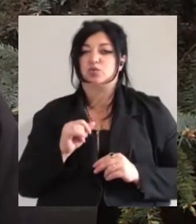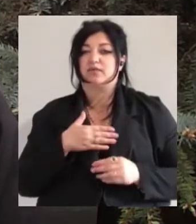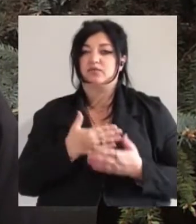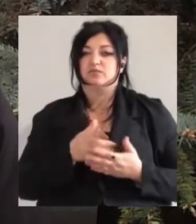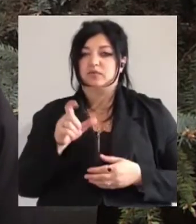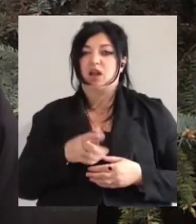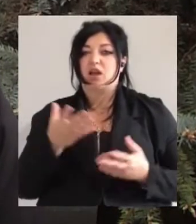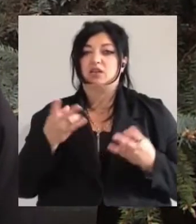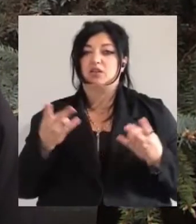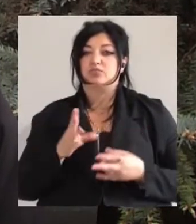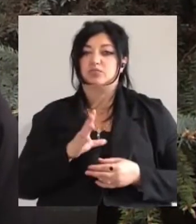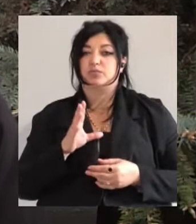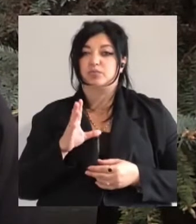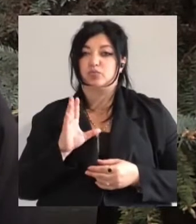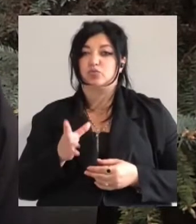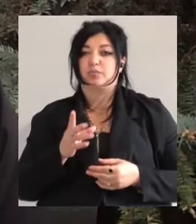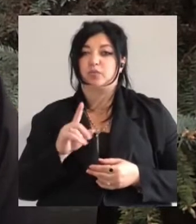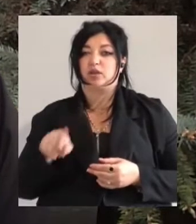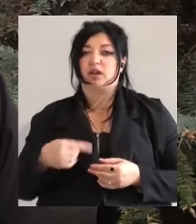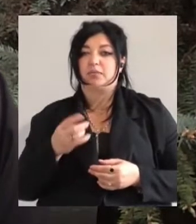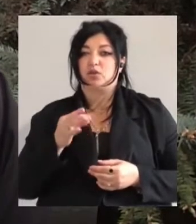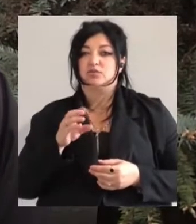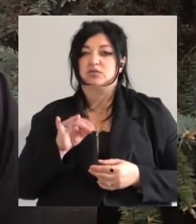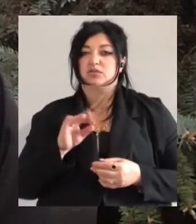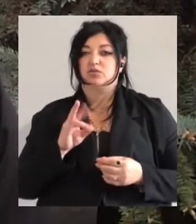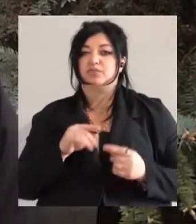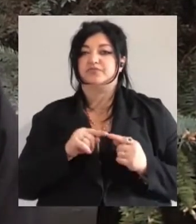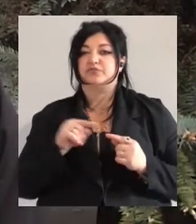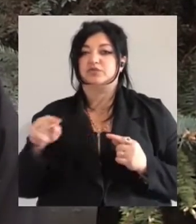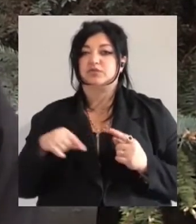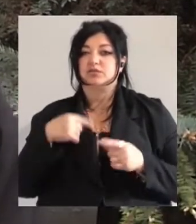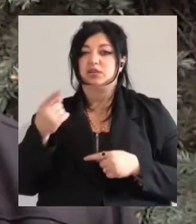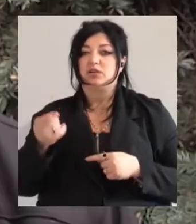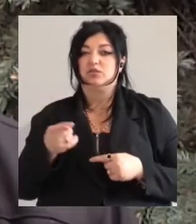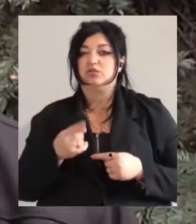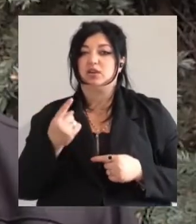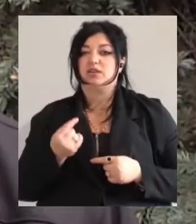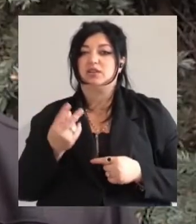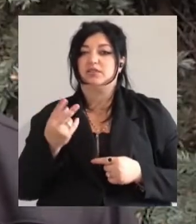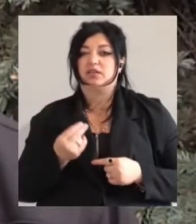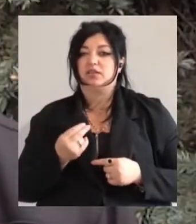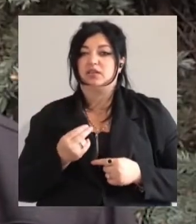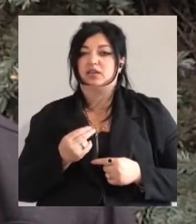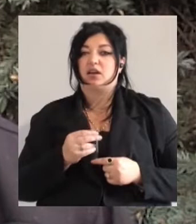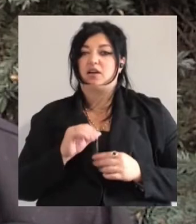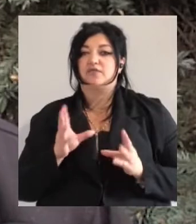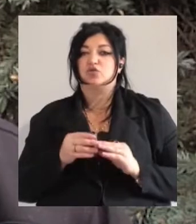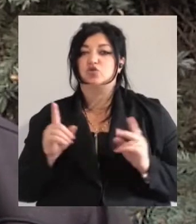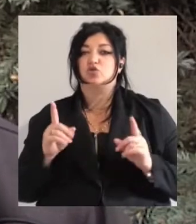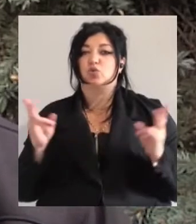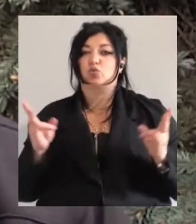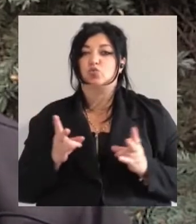це впливе в течение днів, один-два днів, йому буде зрозуміло. Все, що потрібно хлопцям для